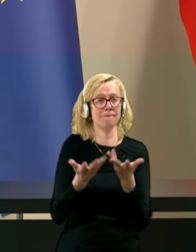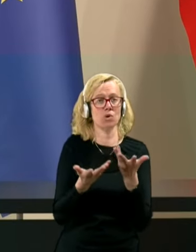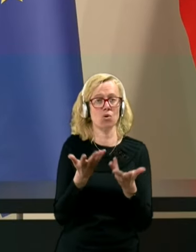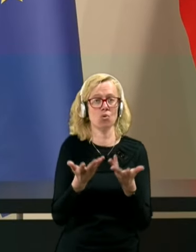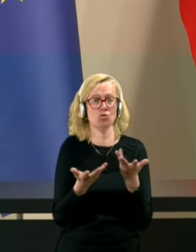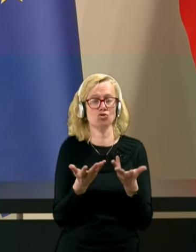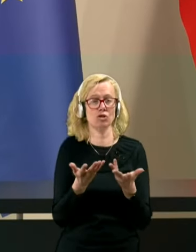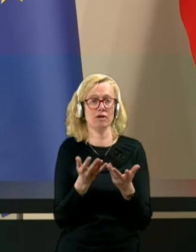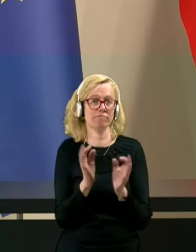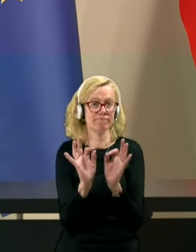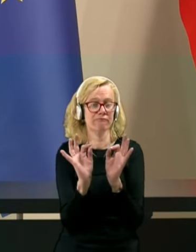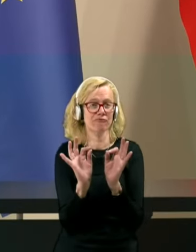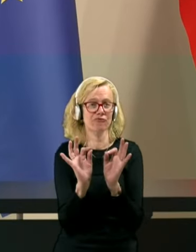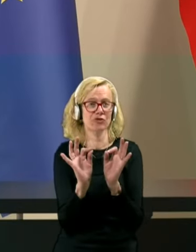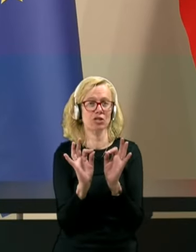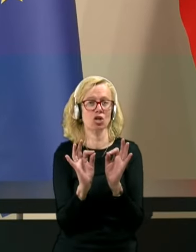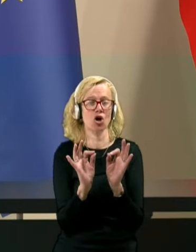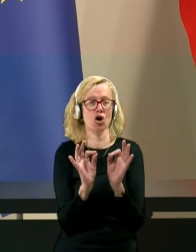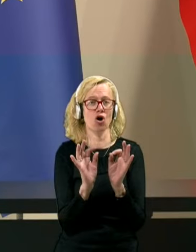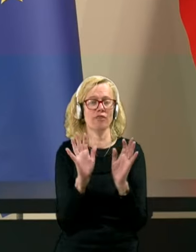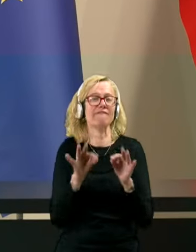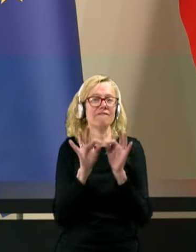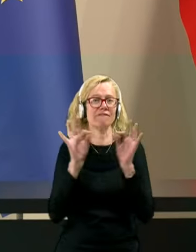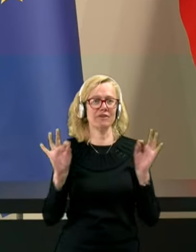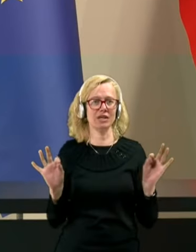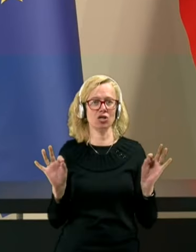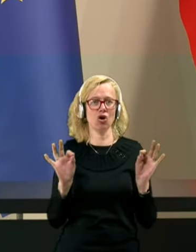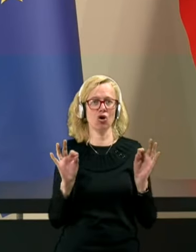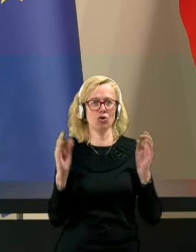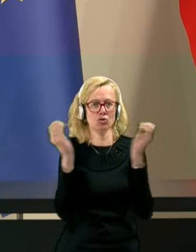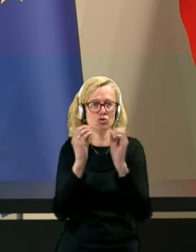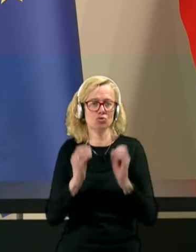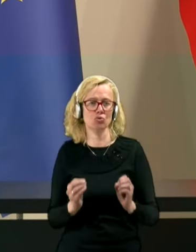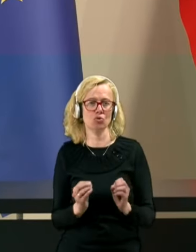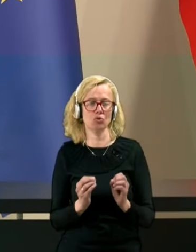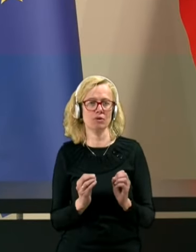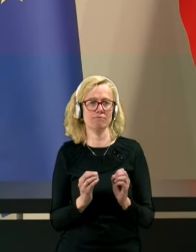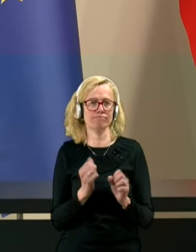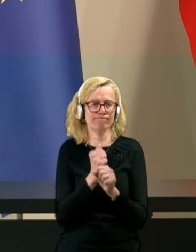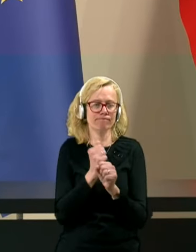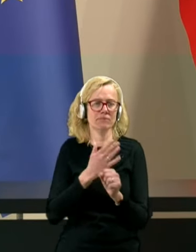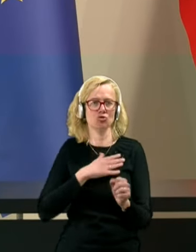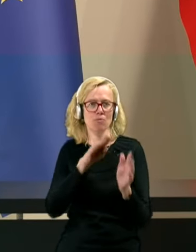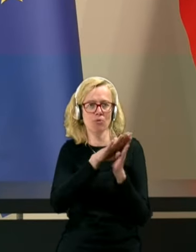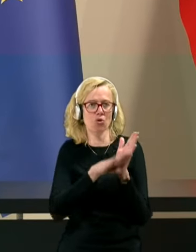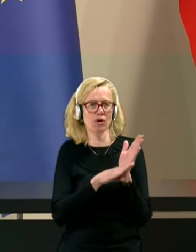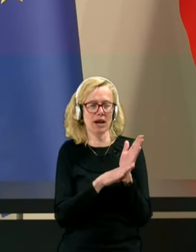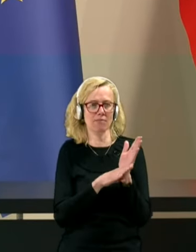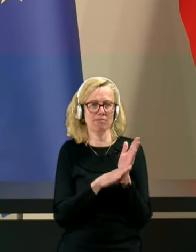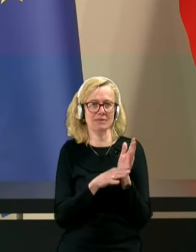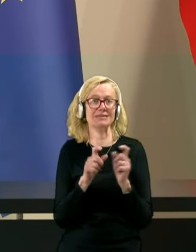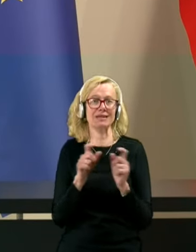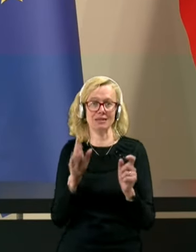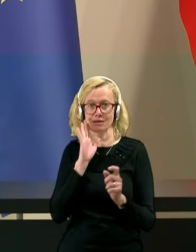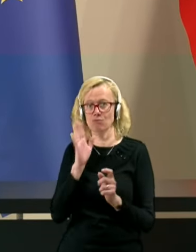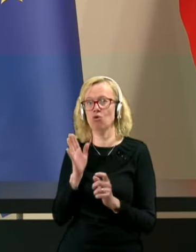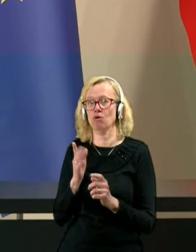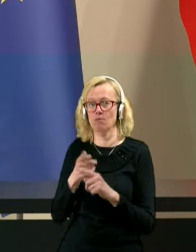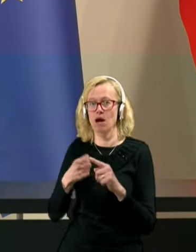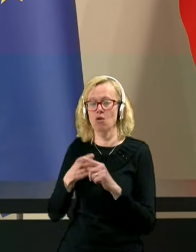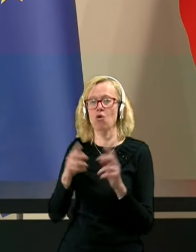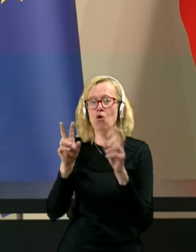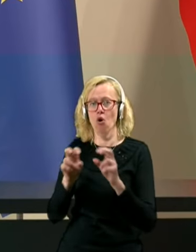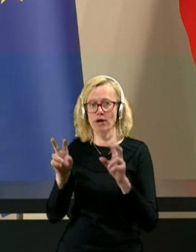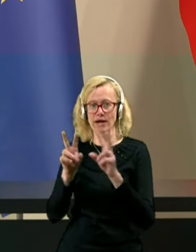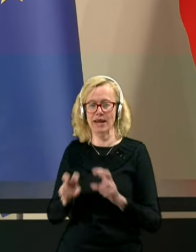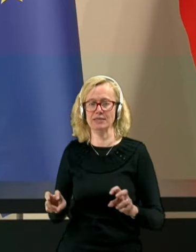fino, na fino strukturirali naš program, glede na to, da nas čaka kongres, no dobili